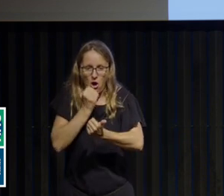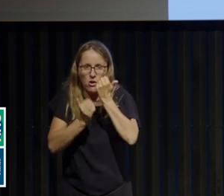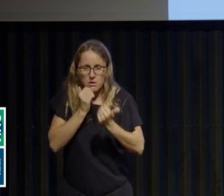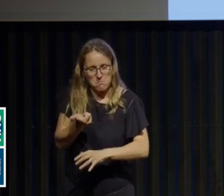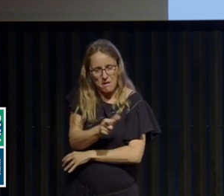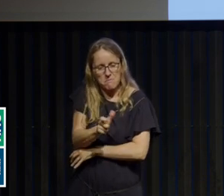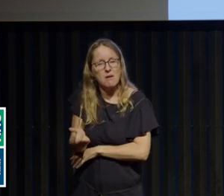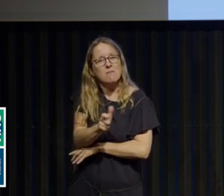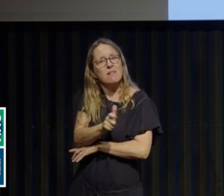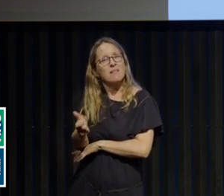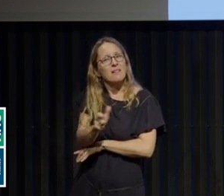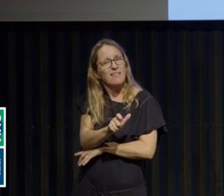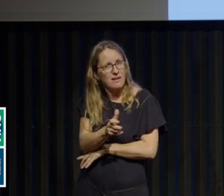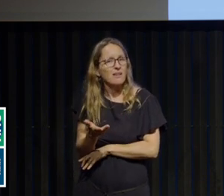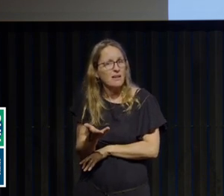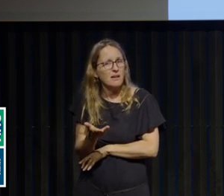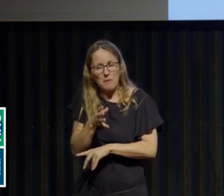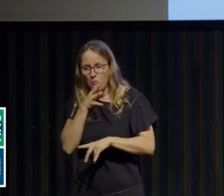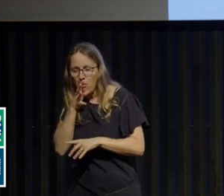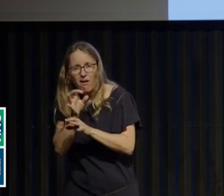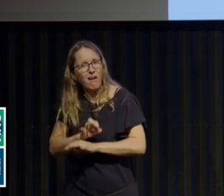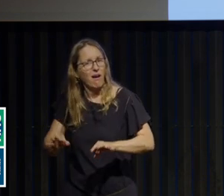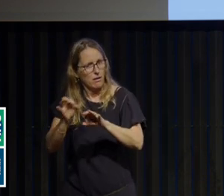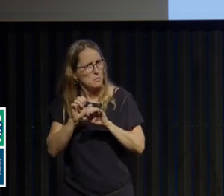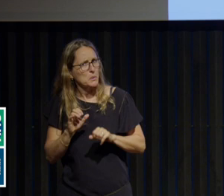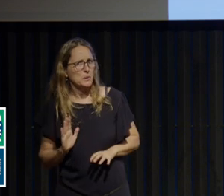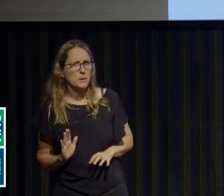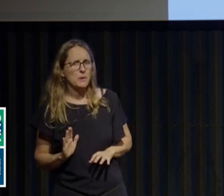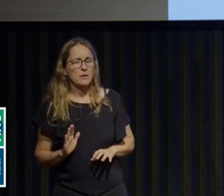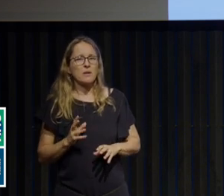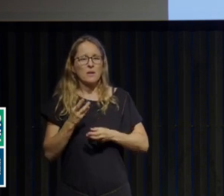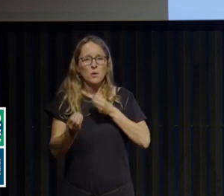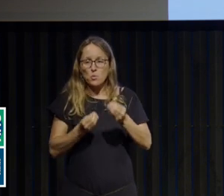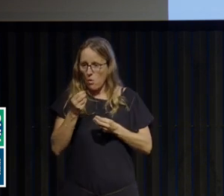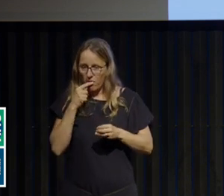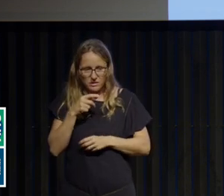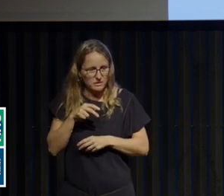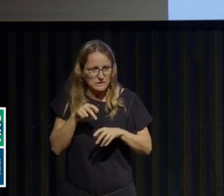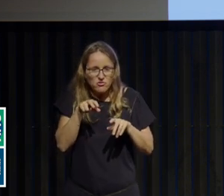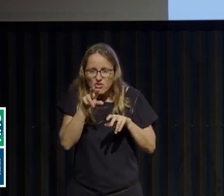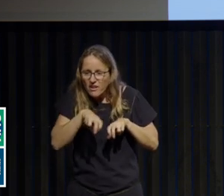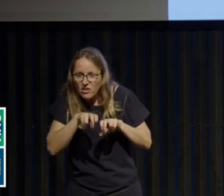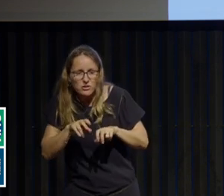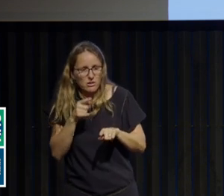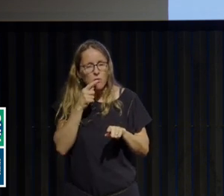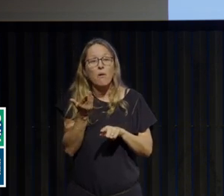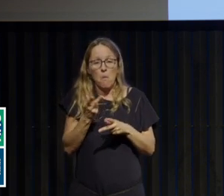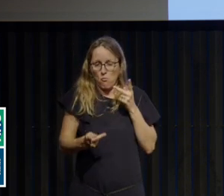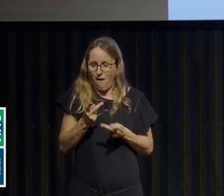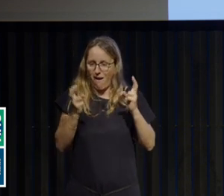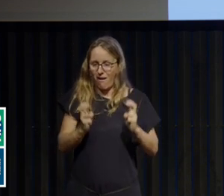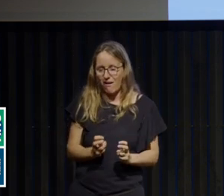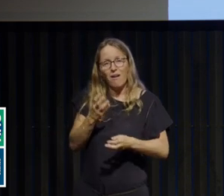sans attitude compensatoire, sans recherche dans la perte de poids, mais voilà, ce qu'il faut que vous